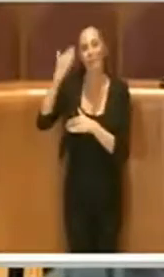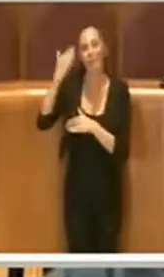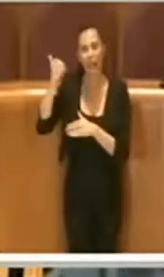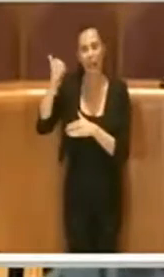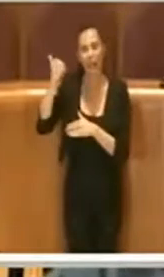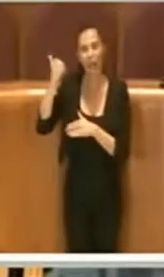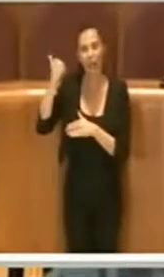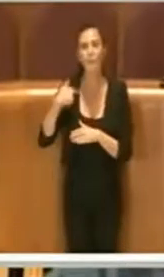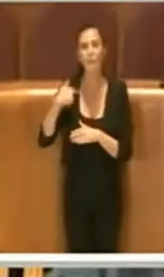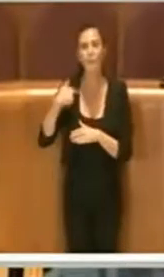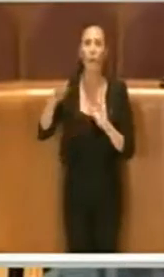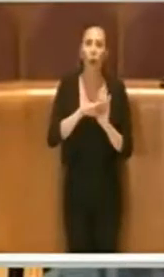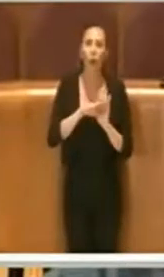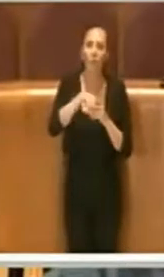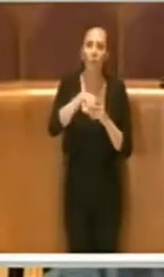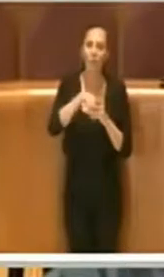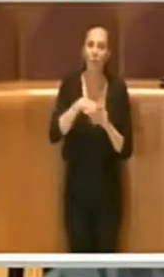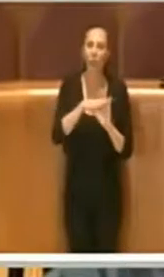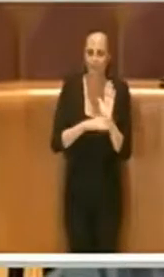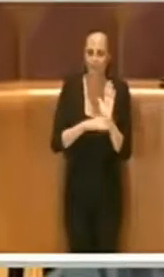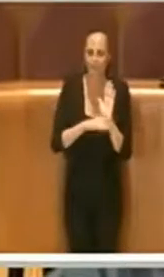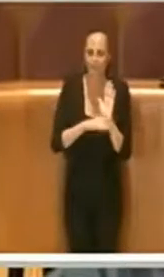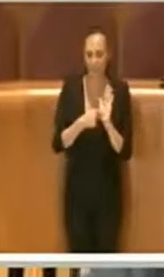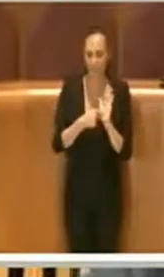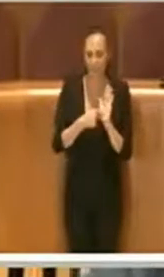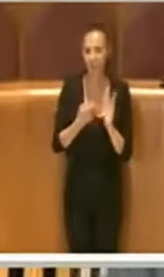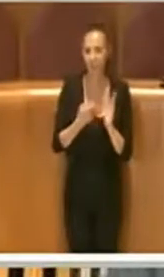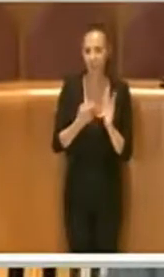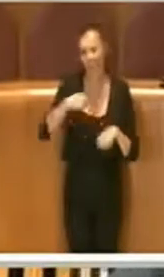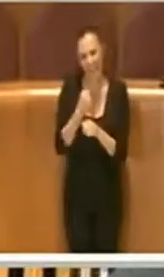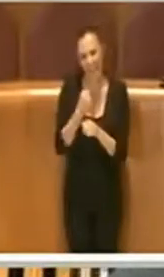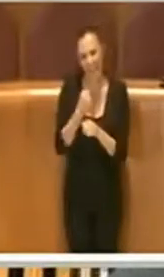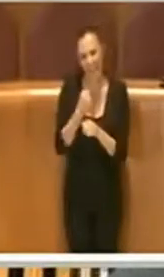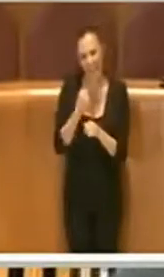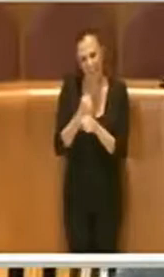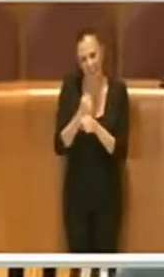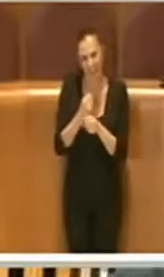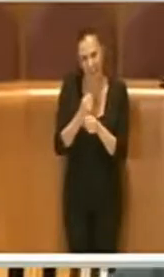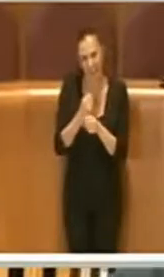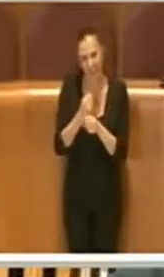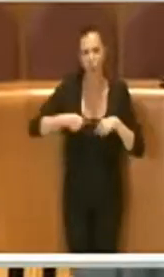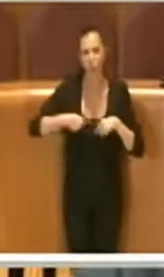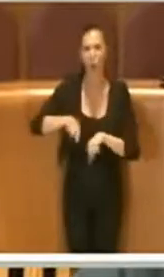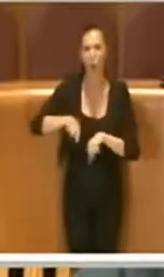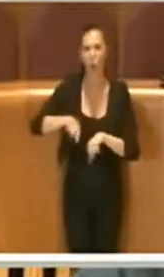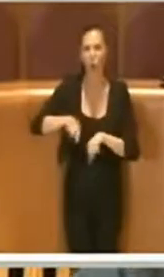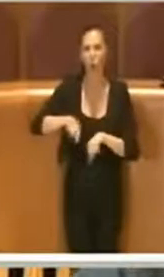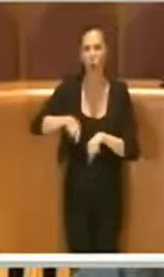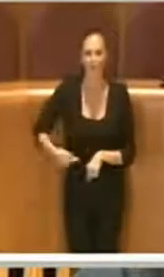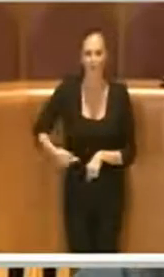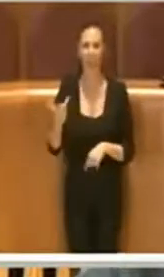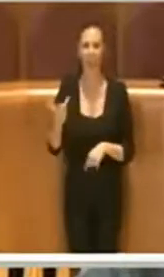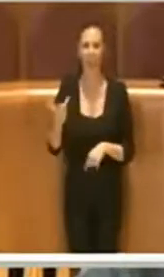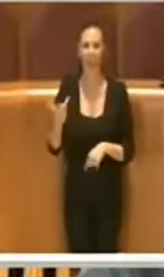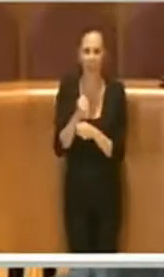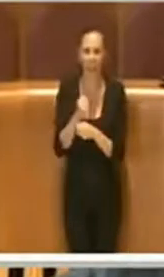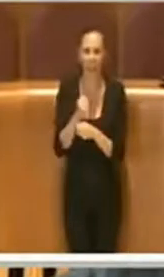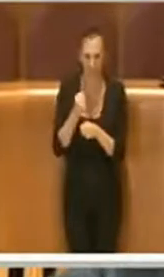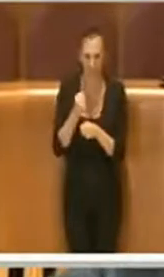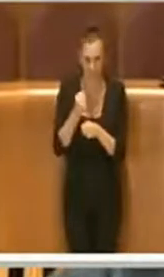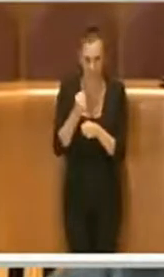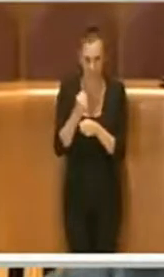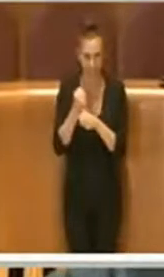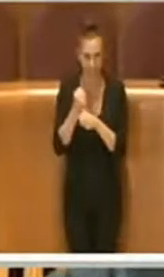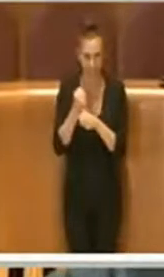come era d'accordo tra tutti i componenti della commissione, tutti i consiglieri, a aggiornare